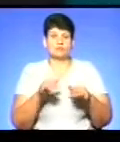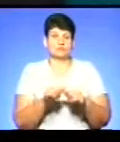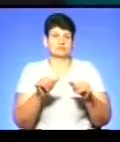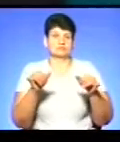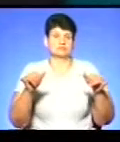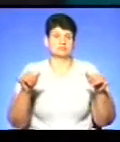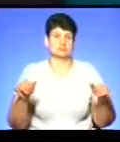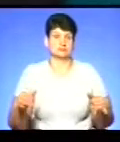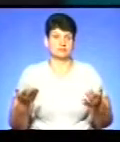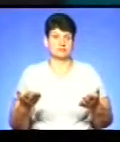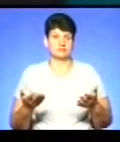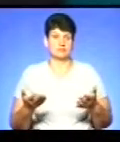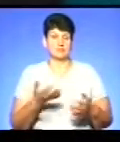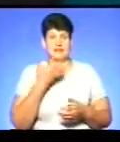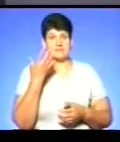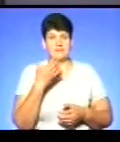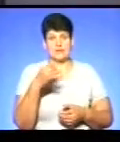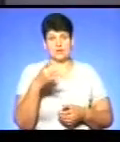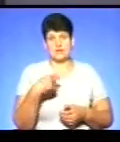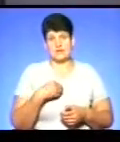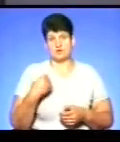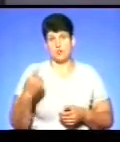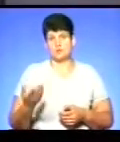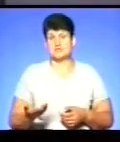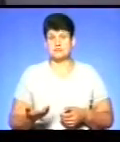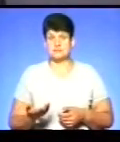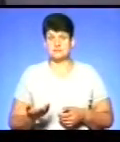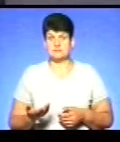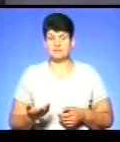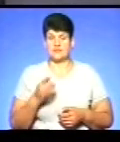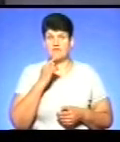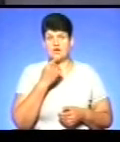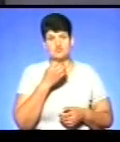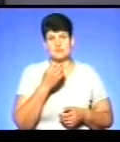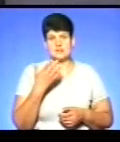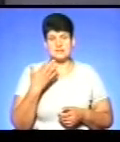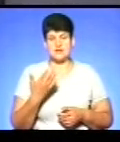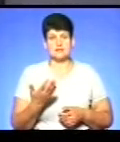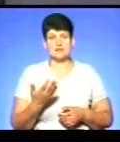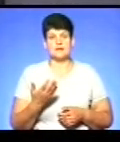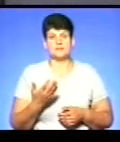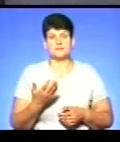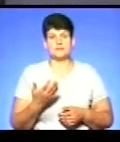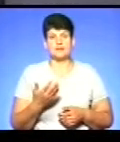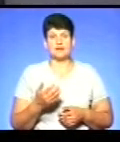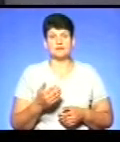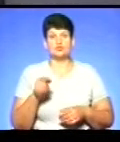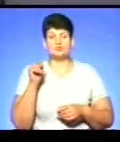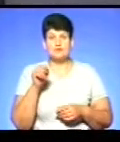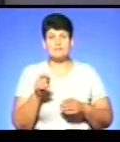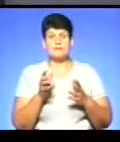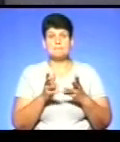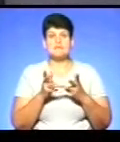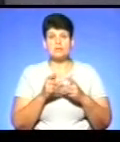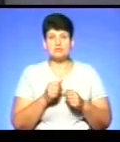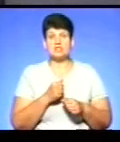програми, зокрема, на південний регіон нашої області. Ну, а важко сказати, тому що такими підрахунками,